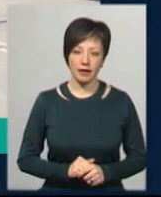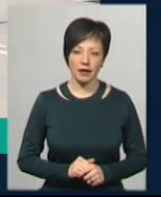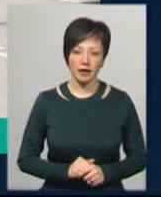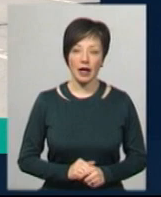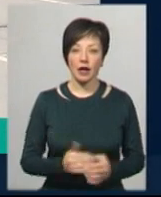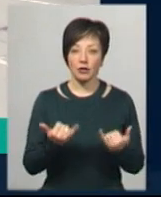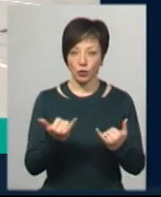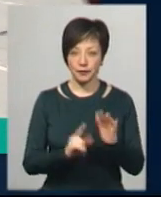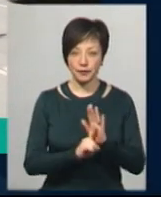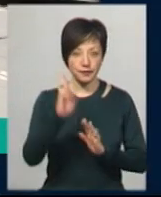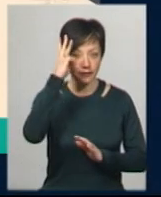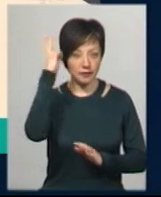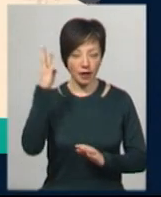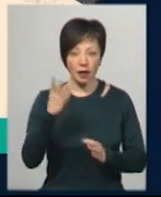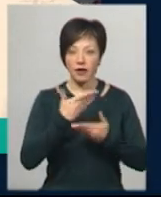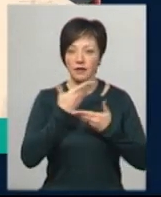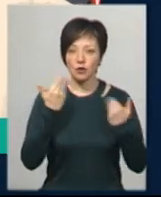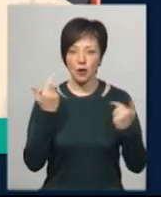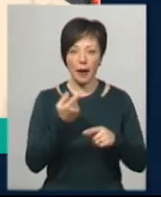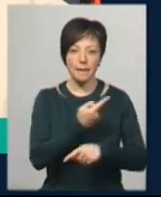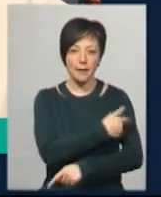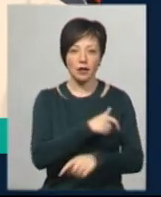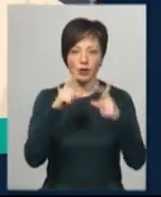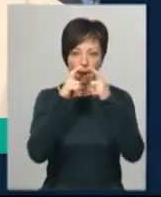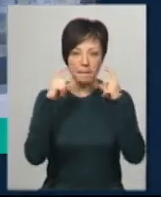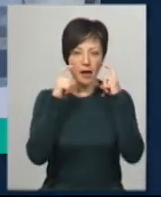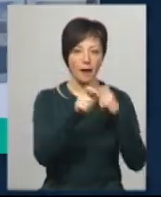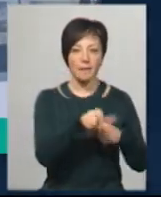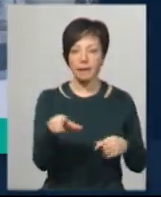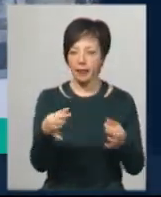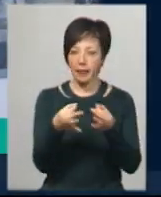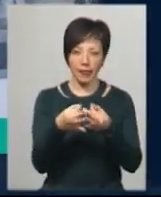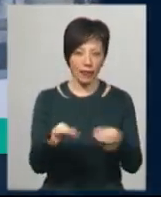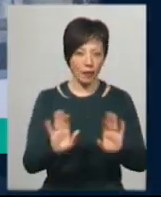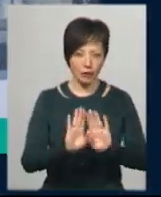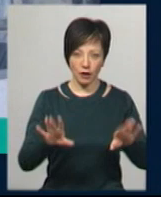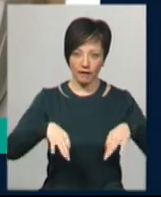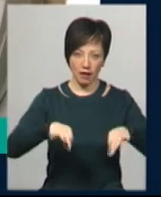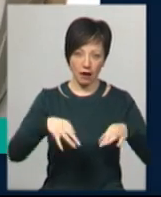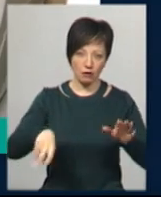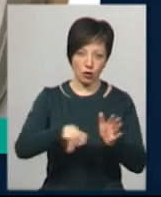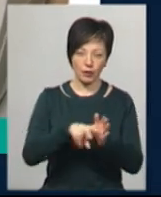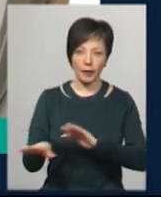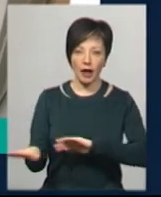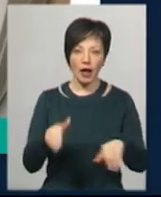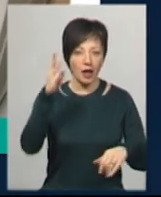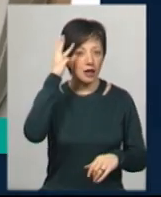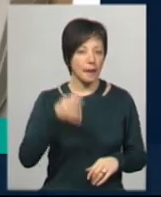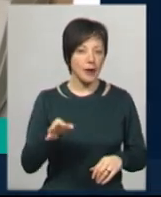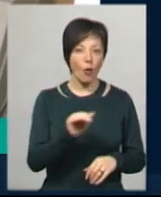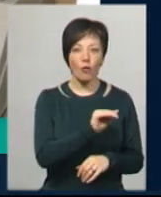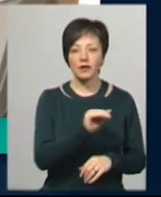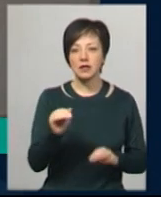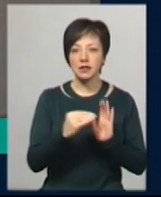Відсьогодні у Хмельницькому за відсутності медичної маски пасажирів не пускають у громадський транспорт. На Хмельниччині офіційно